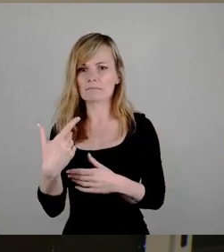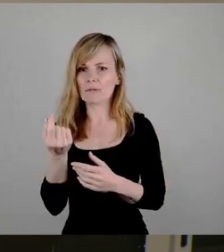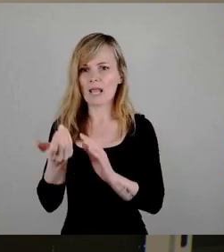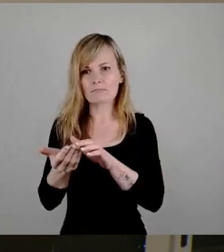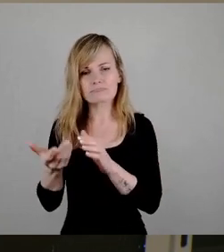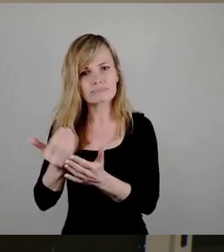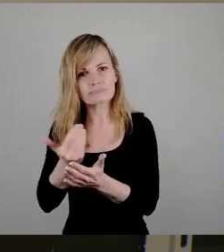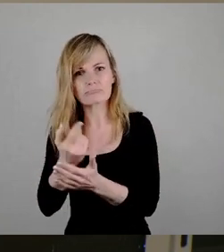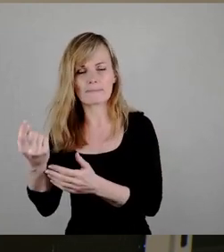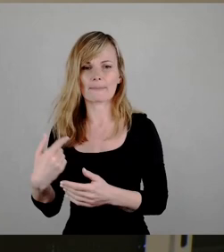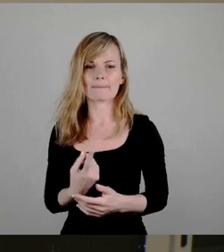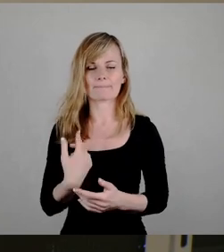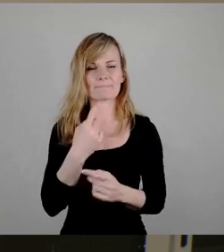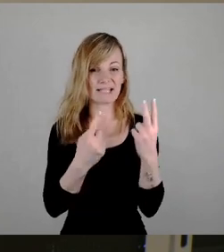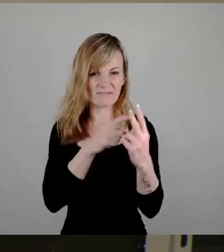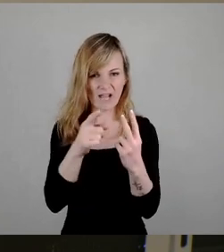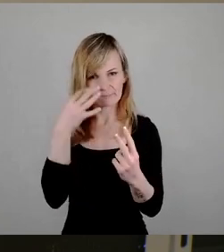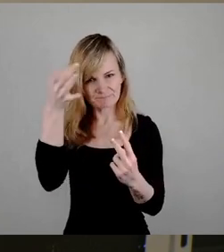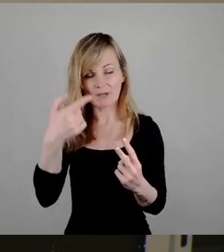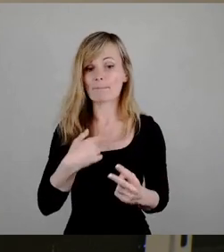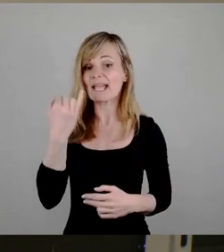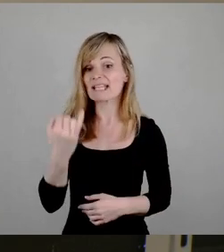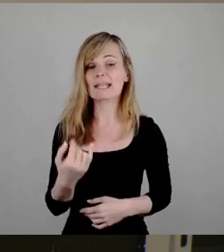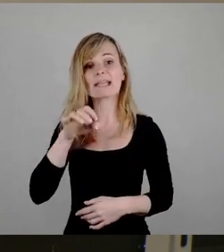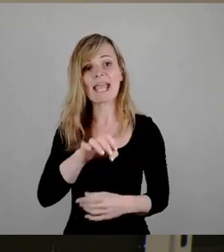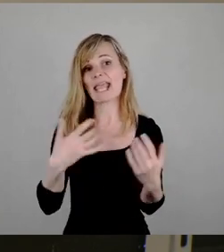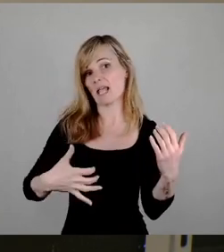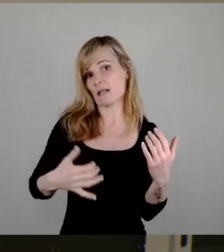mein Kind ist Gitarrist, der spielt E-Gitarre. Vielleicht haben Sie schon von ihm gehört.